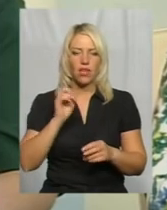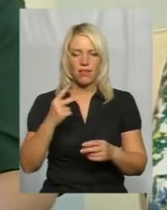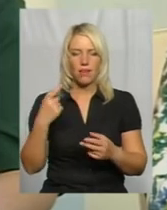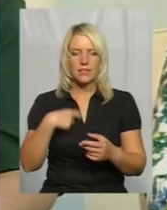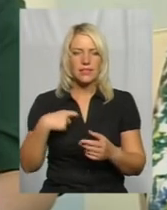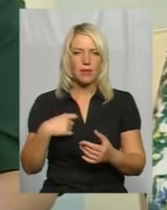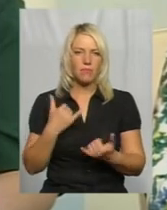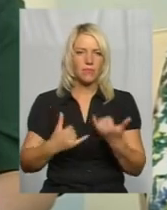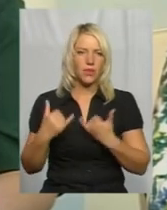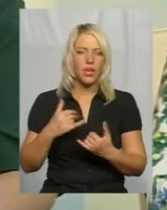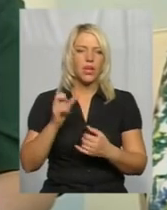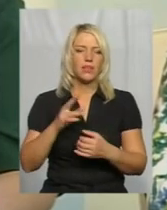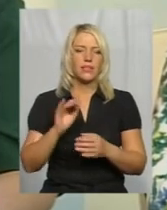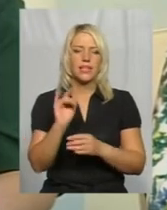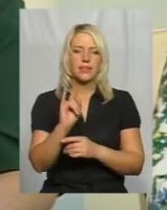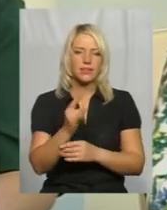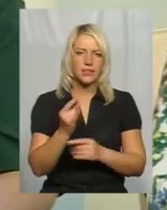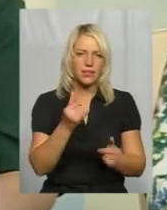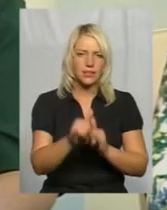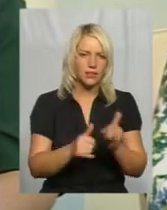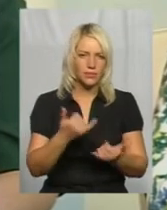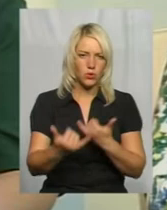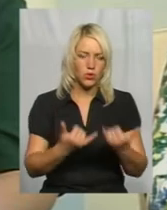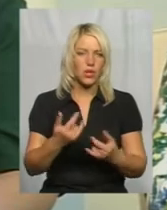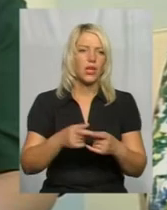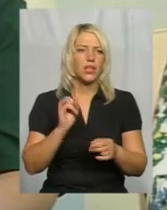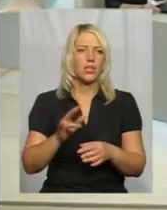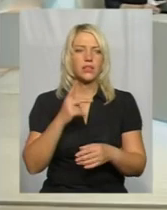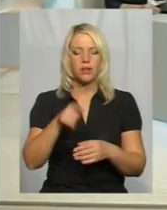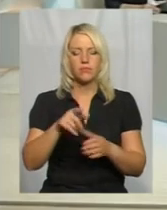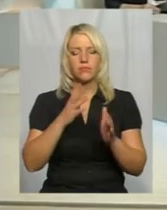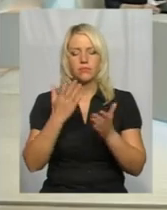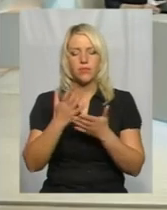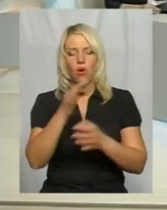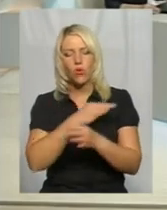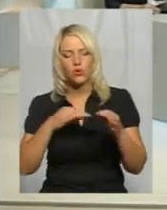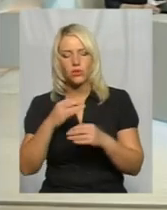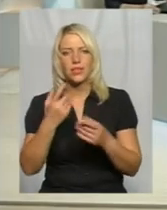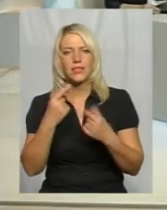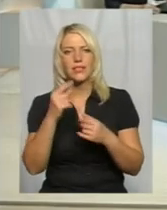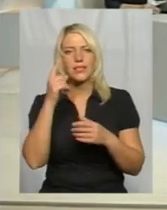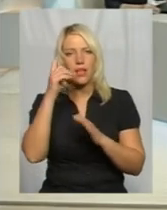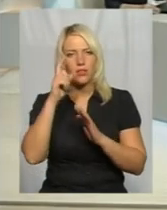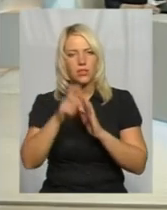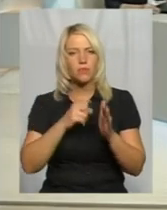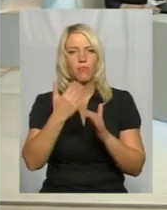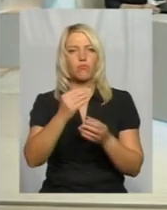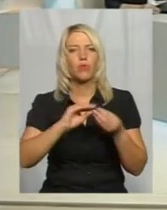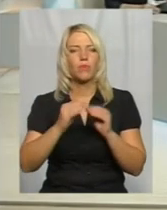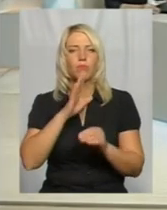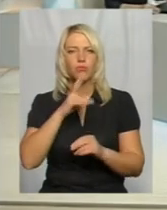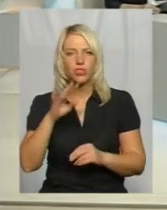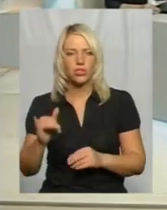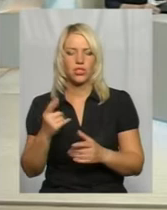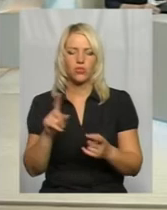з дитиною. В програму входиться психологічні консультації, де ми знайомимося з проблемою самої жінки, що вона переживає, в